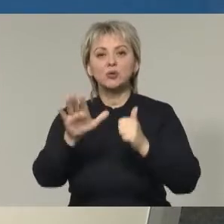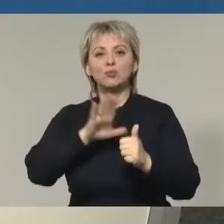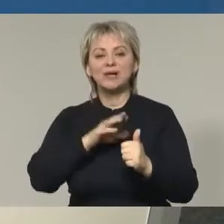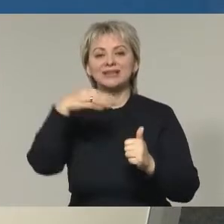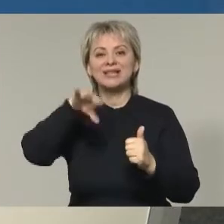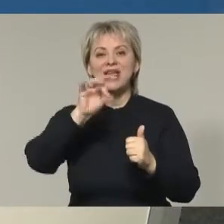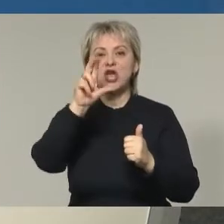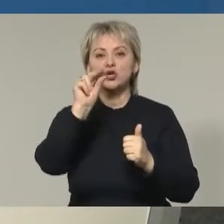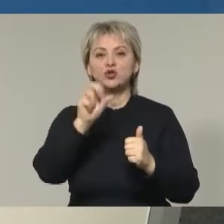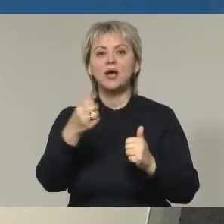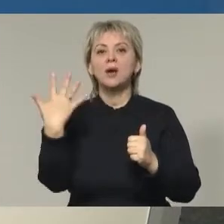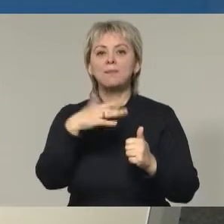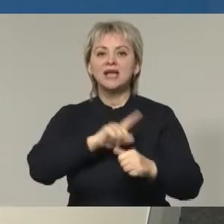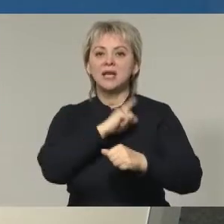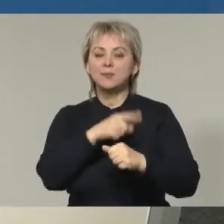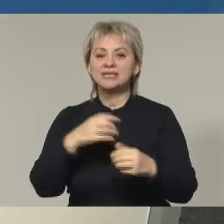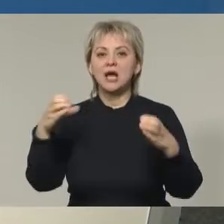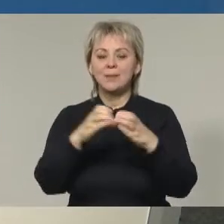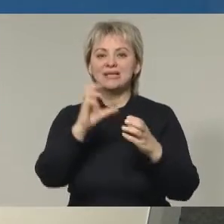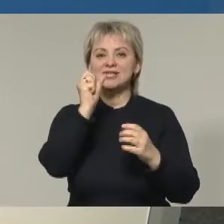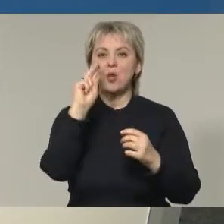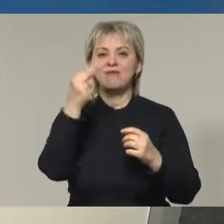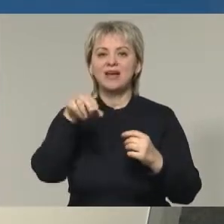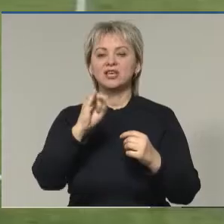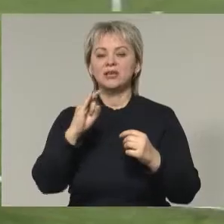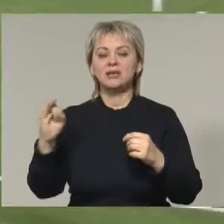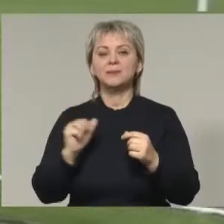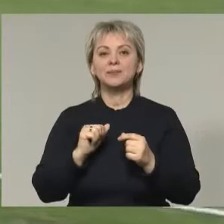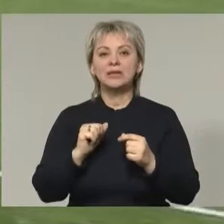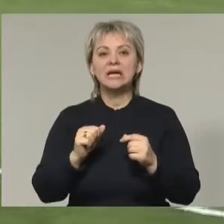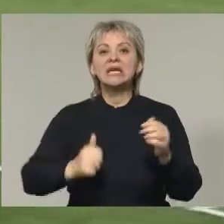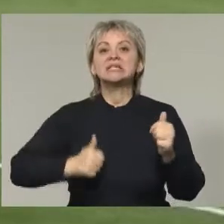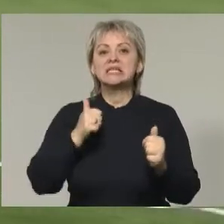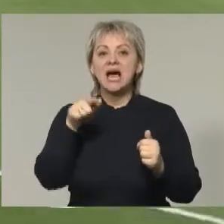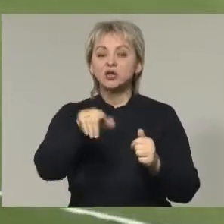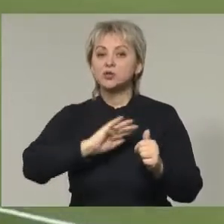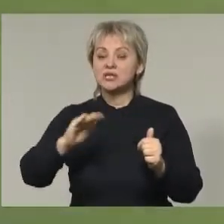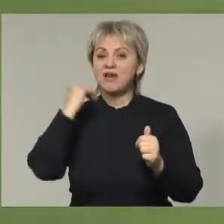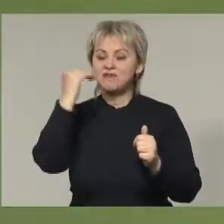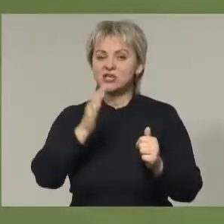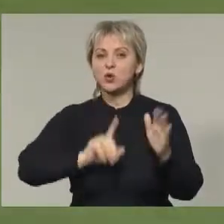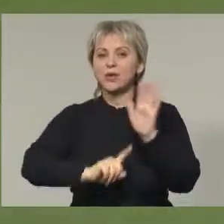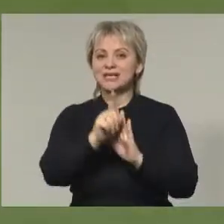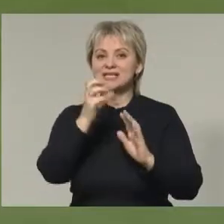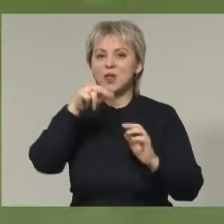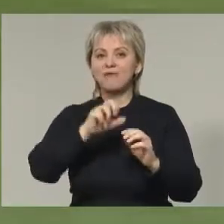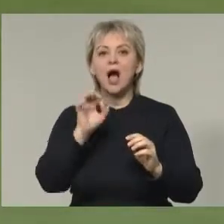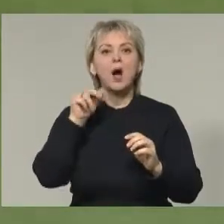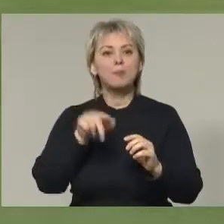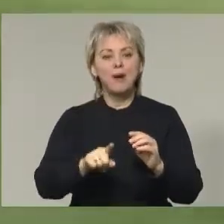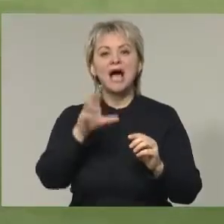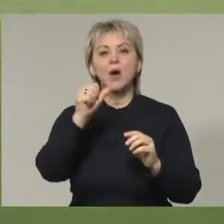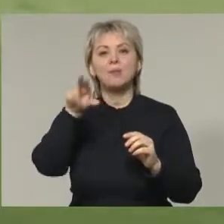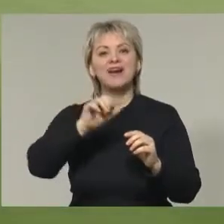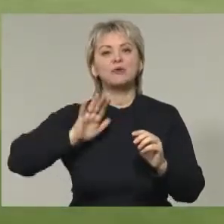соперником стал Тренчин. Пятая по силе команда Словакии. Статус явно невысок, но начали в Словакии опаснее, и